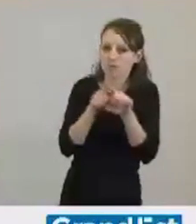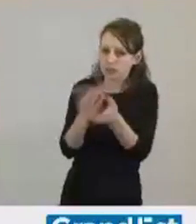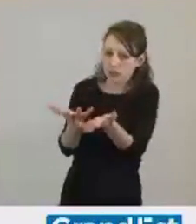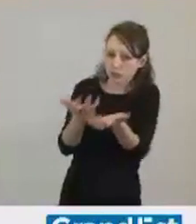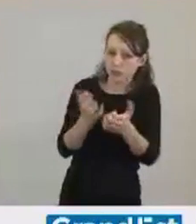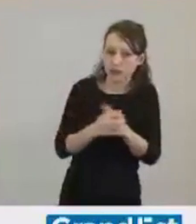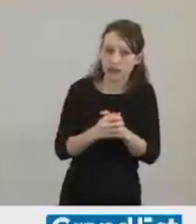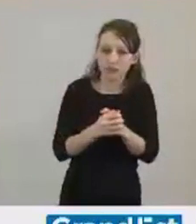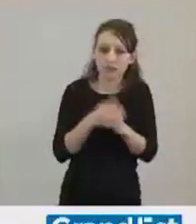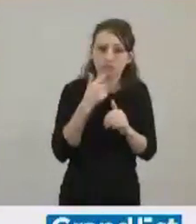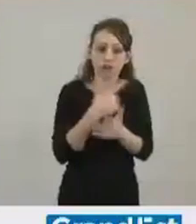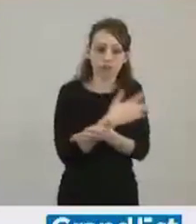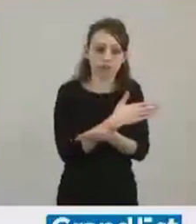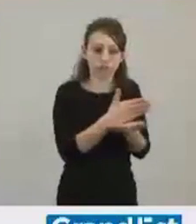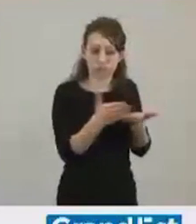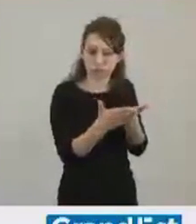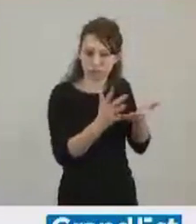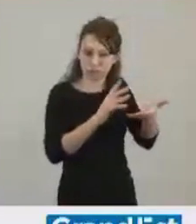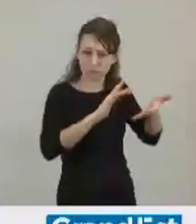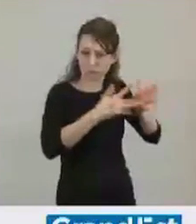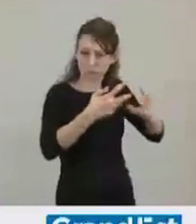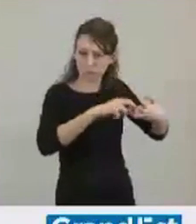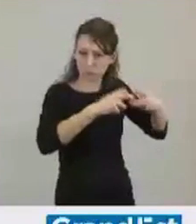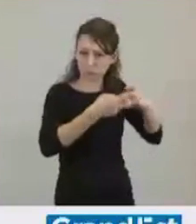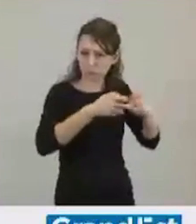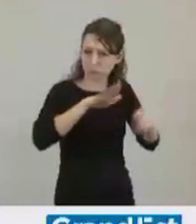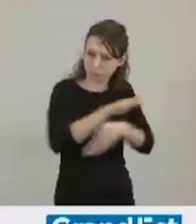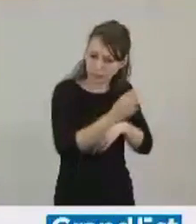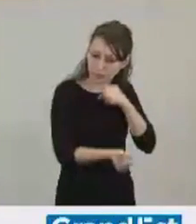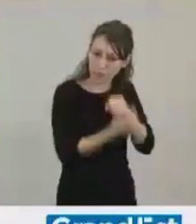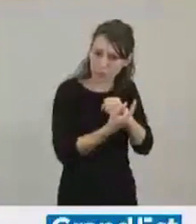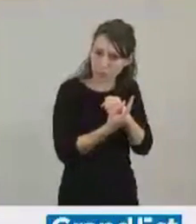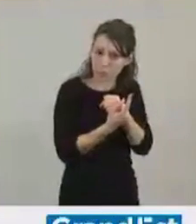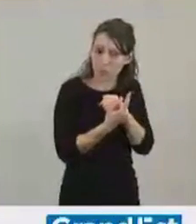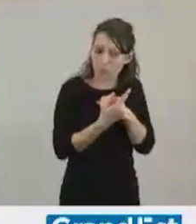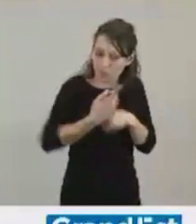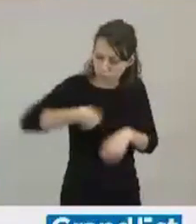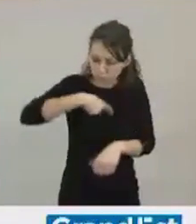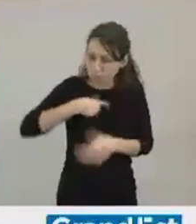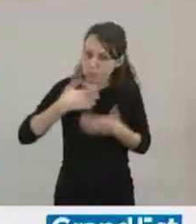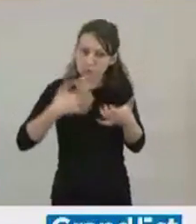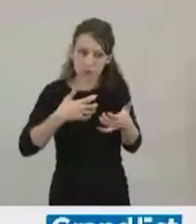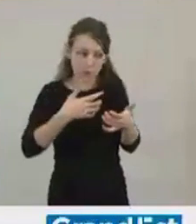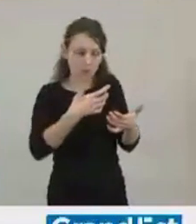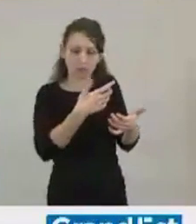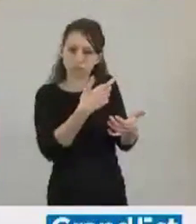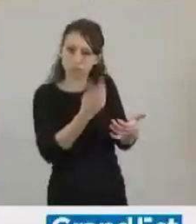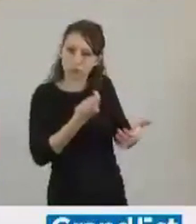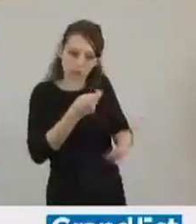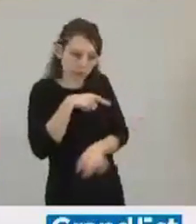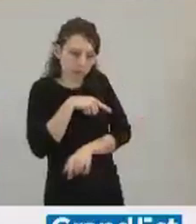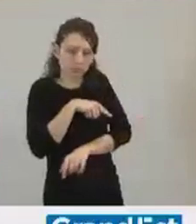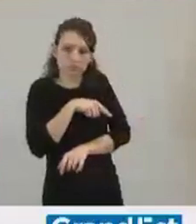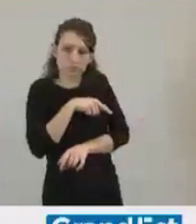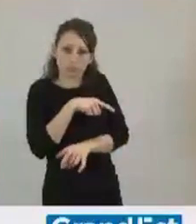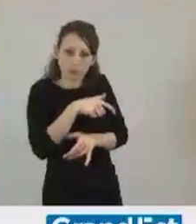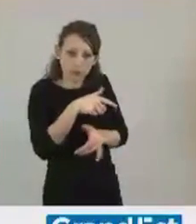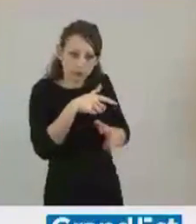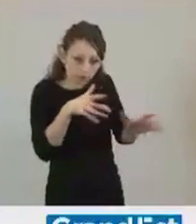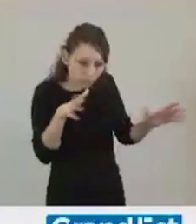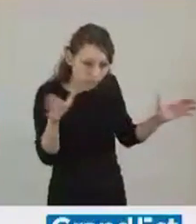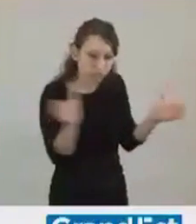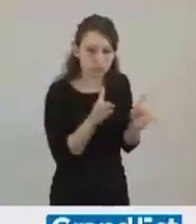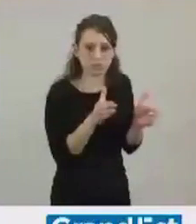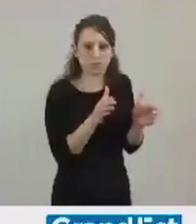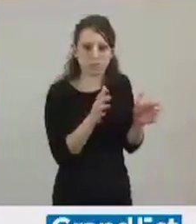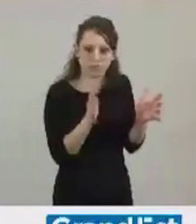structure sont dans le temps où nous souhaitons qu'elles puissent se retrouver, envisager des stratégies communes,